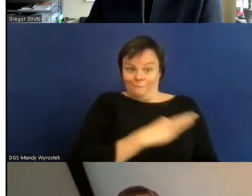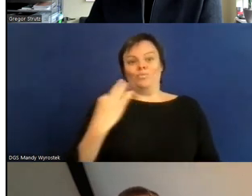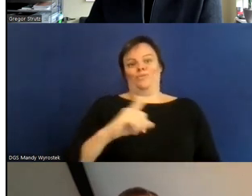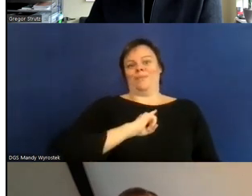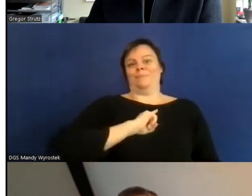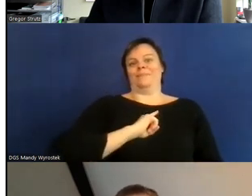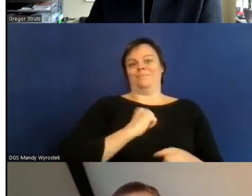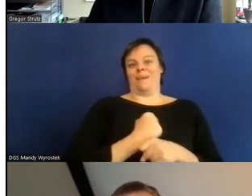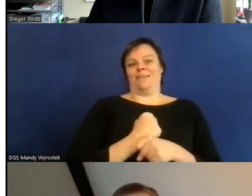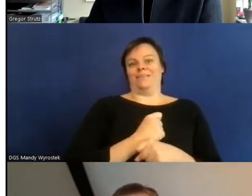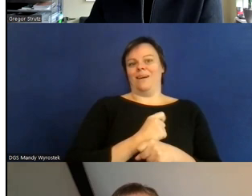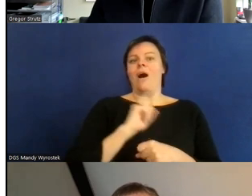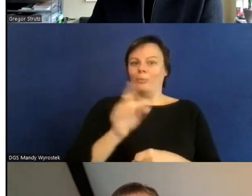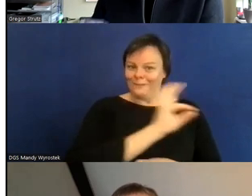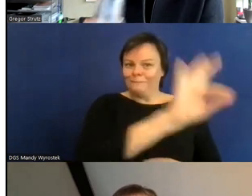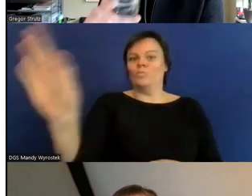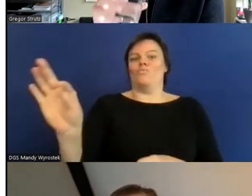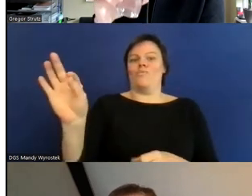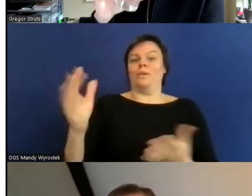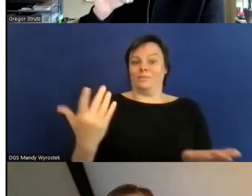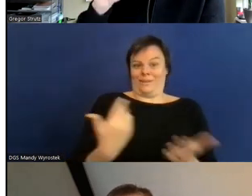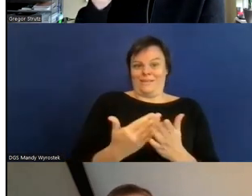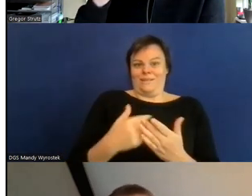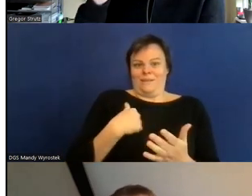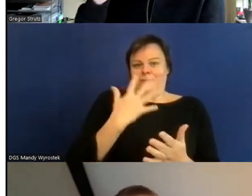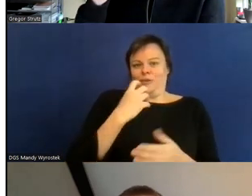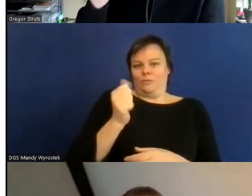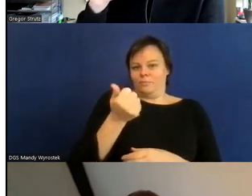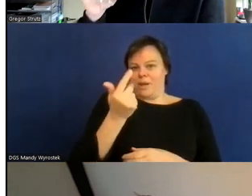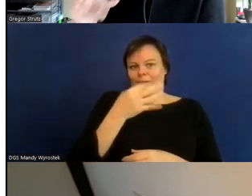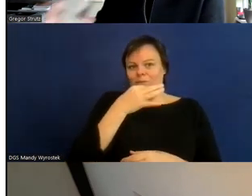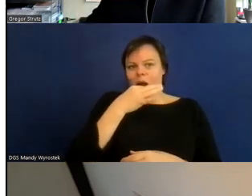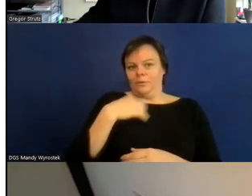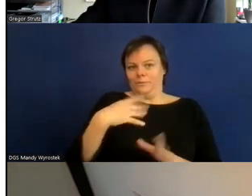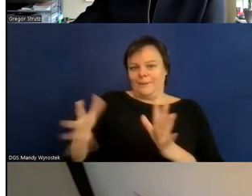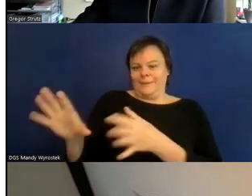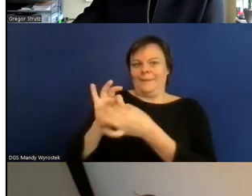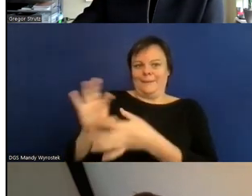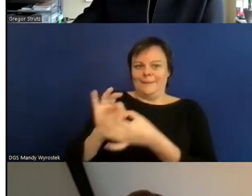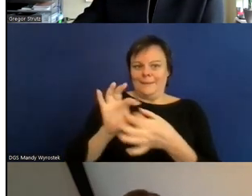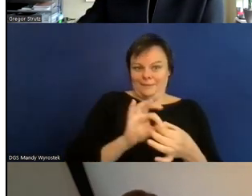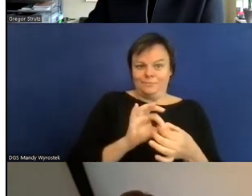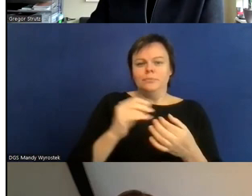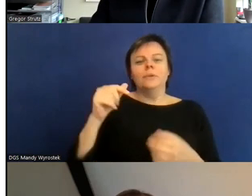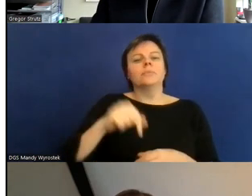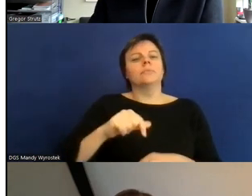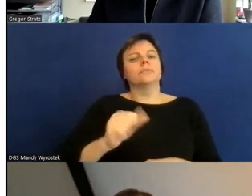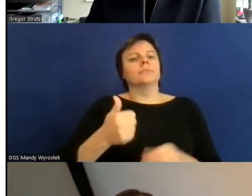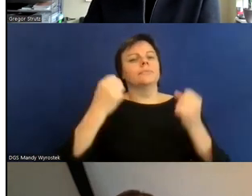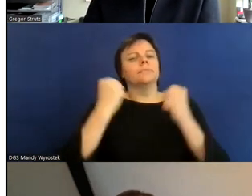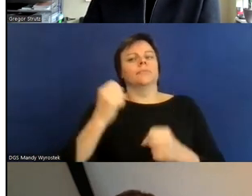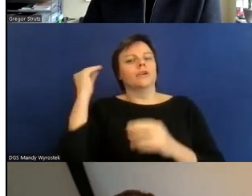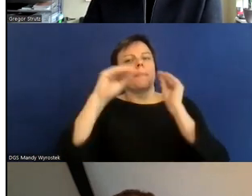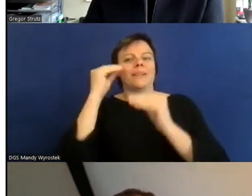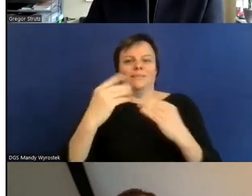Striche die jetzt auf den Folien zu sehen sind diese zwei danke für die Tipps irgendwie ist da die Whiteboard Funktion angewesen